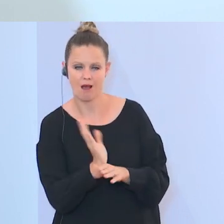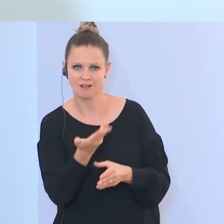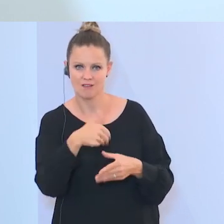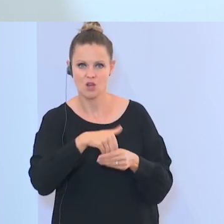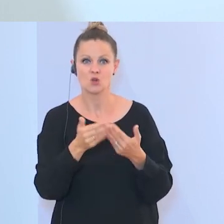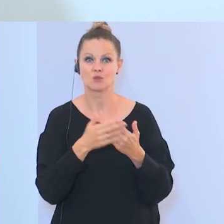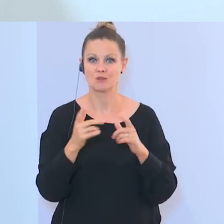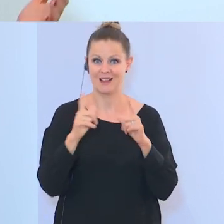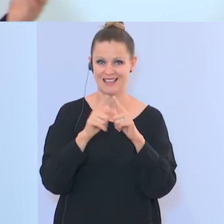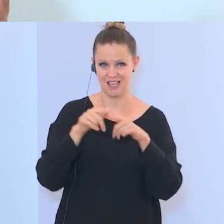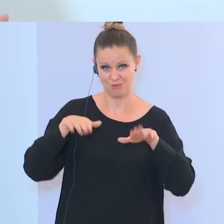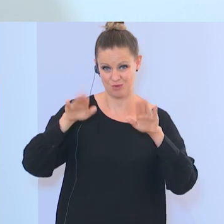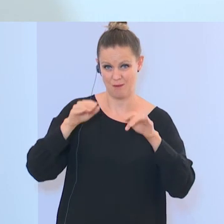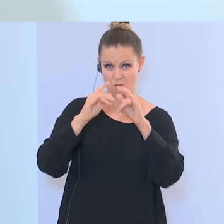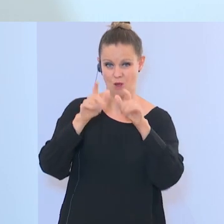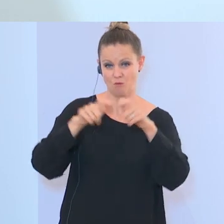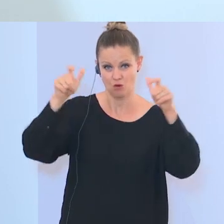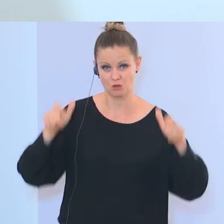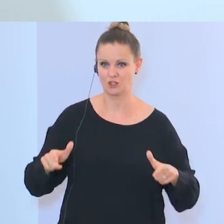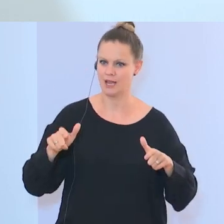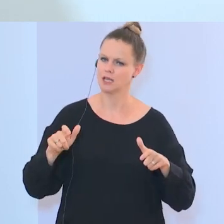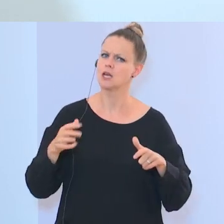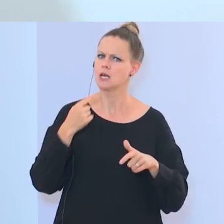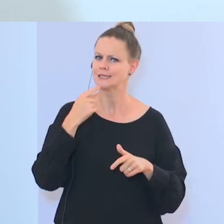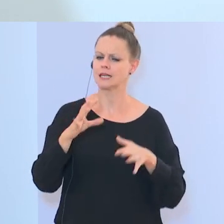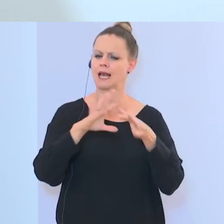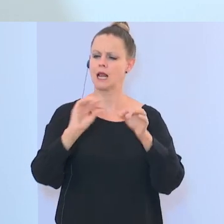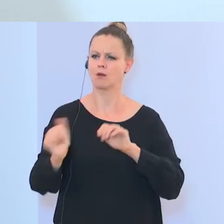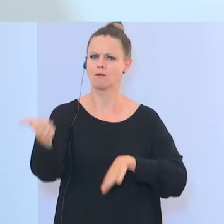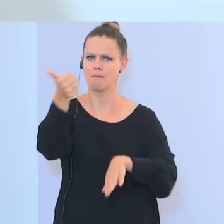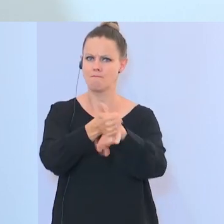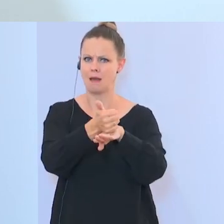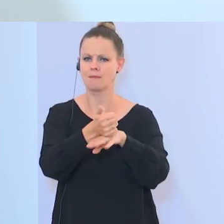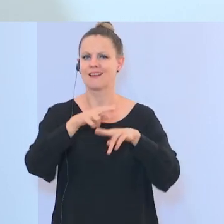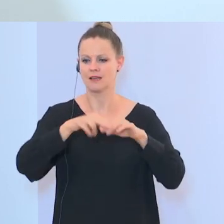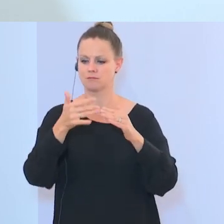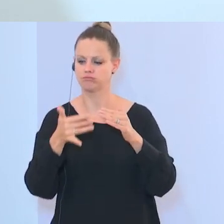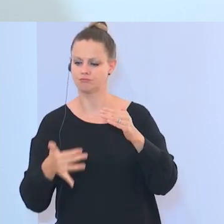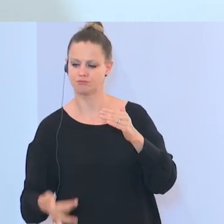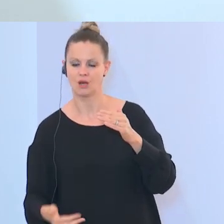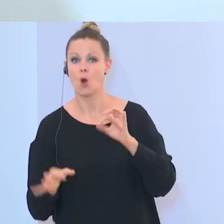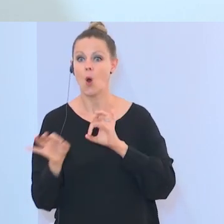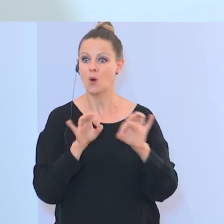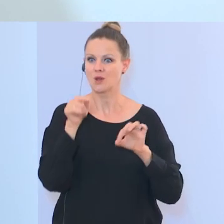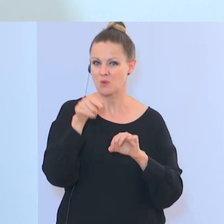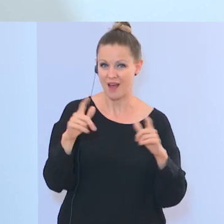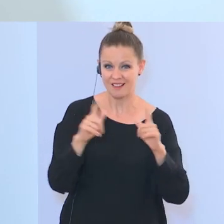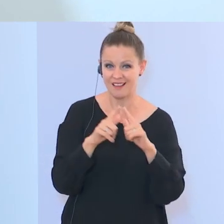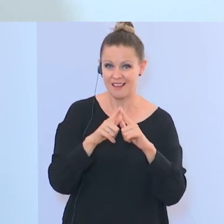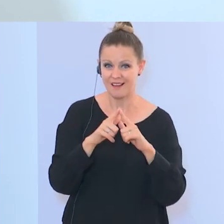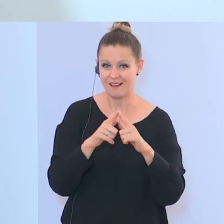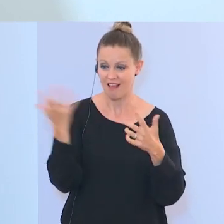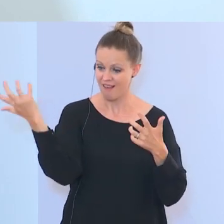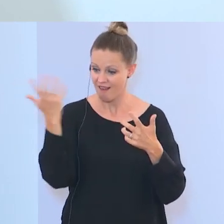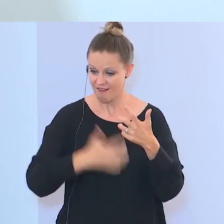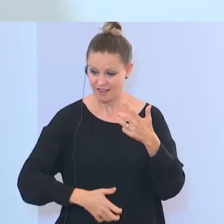wenn in Moscheen vermittelt wird, dass eine Religion über der anderen steht, wenn wir in Moscheen Kriegsspiele mit kleinen Kindern sehen, wie wir es